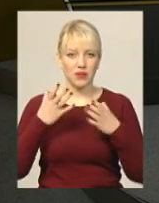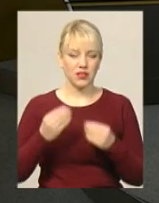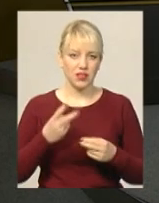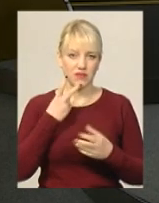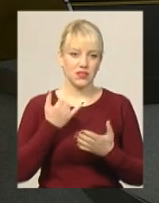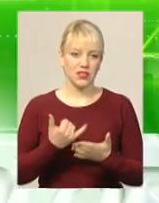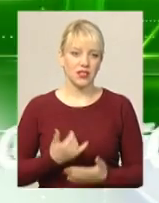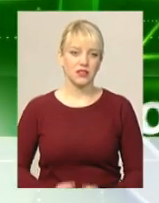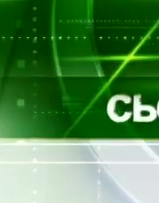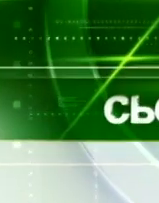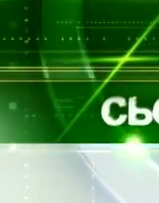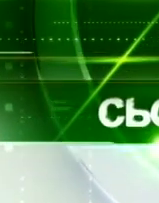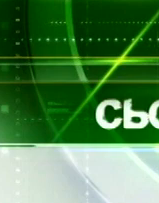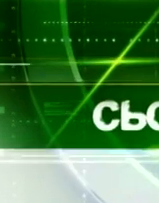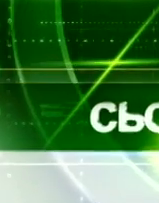в анонсі.